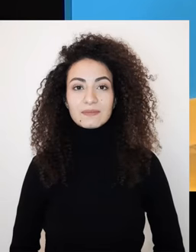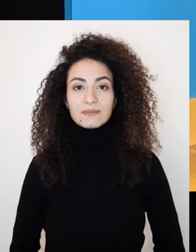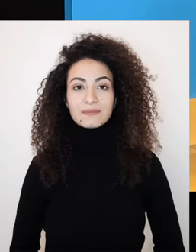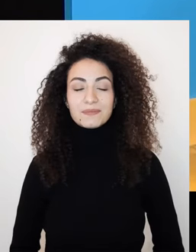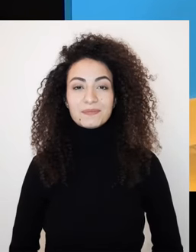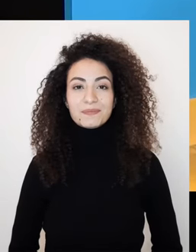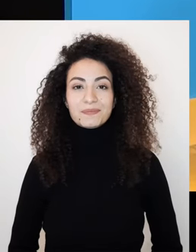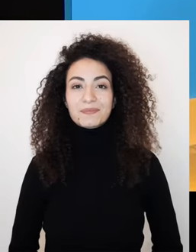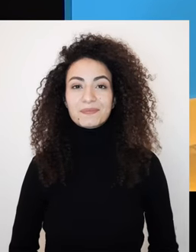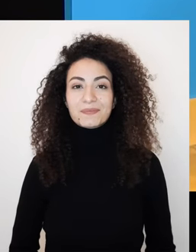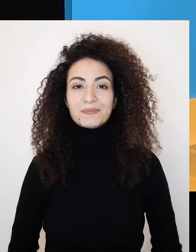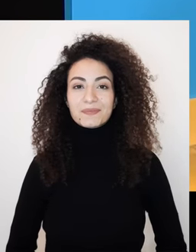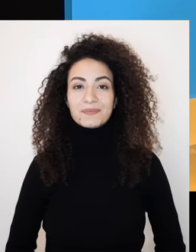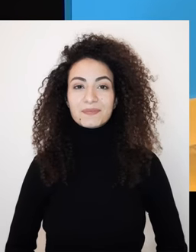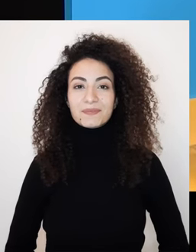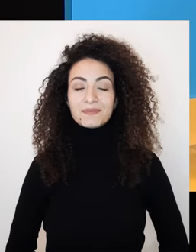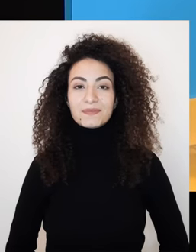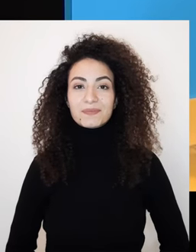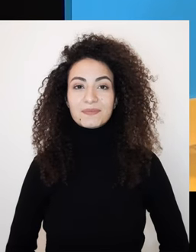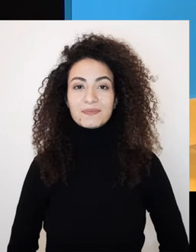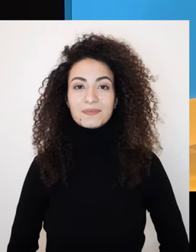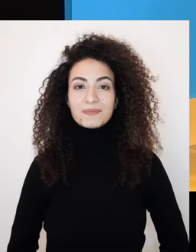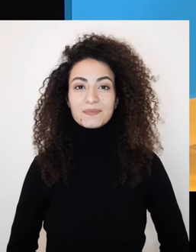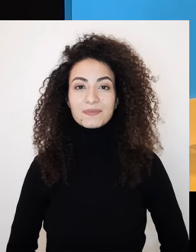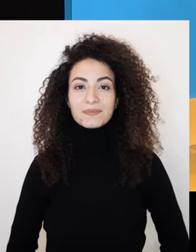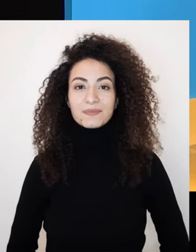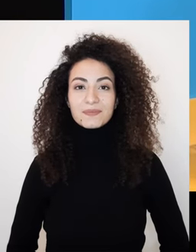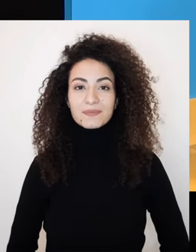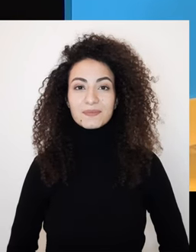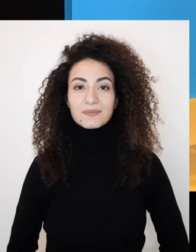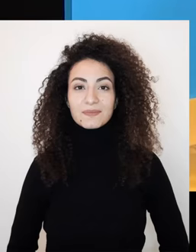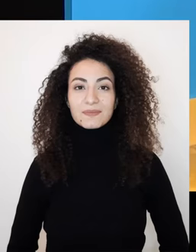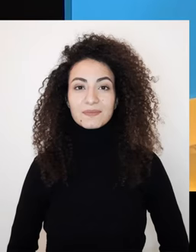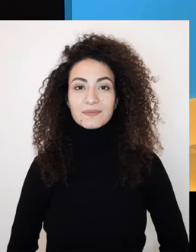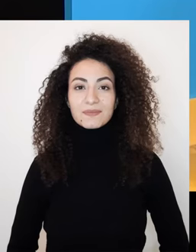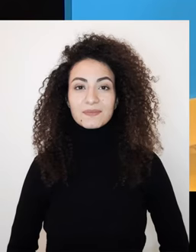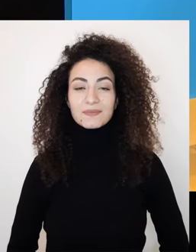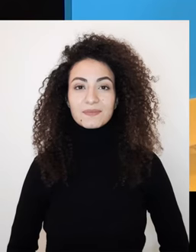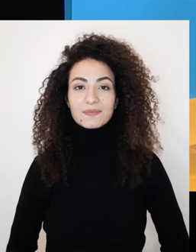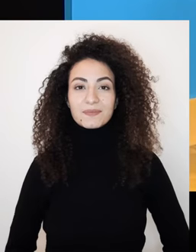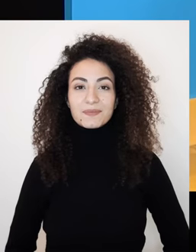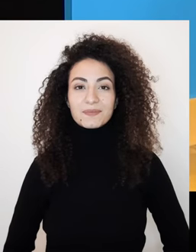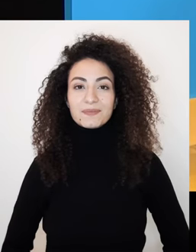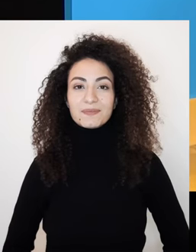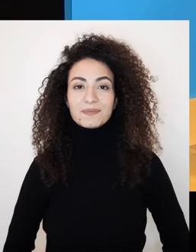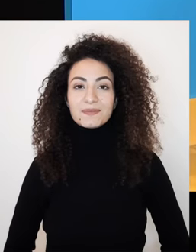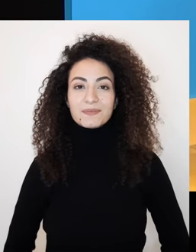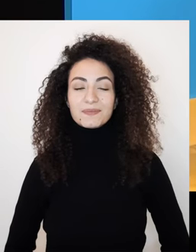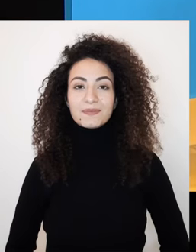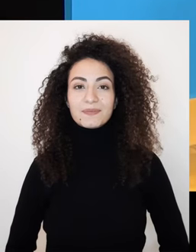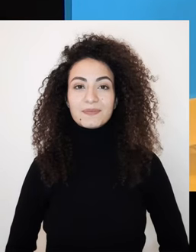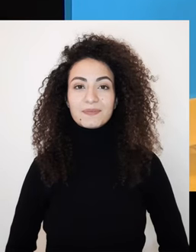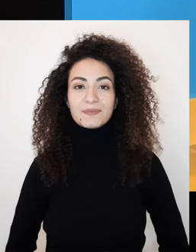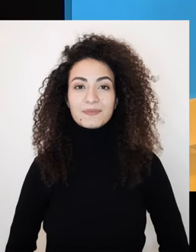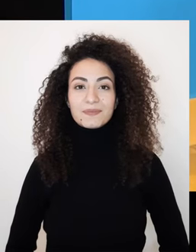إمرأة؟ وكيف بتأثر الإعاقة على صورتك الزيتية؟ هل بتشعر بأنوستك وما بتخجلي فيها؟ هل أنت مدركة لنقاط